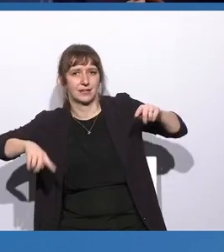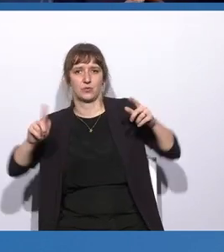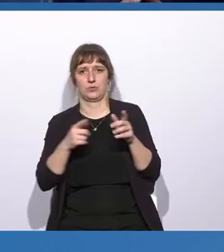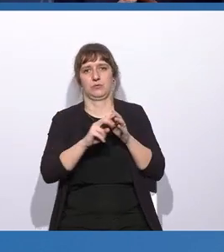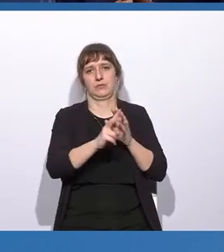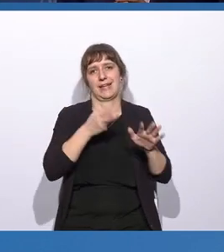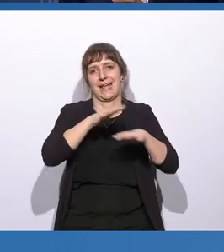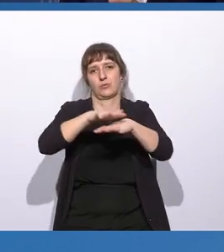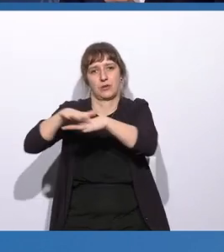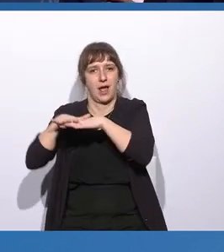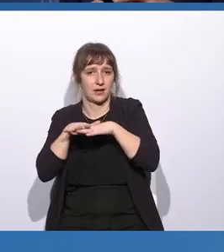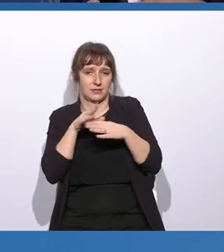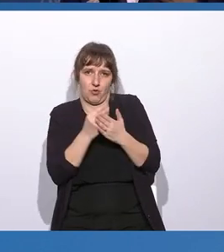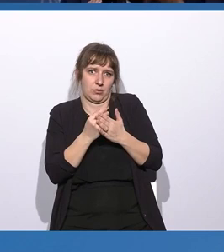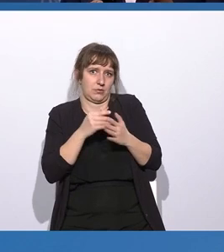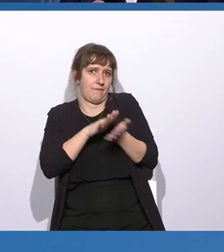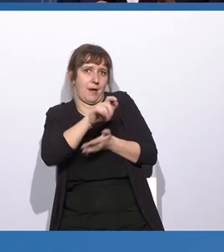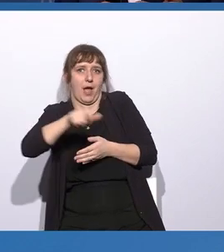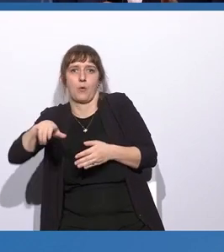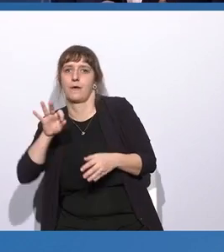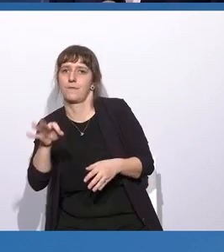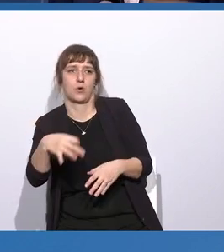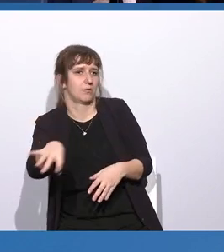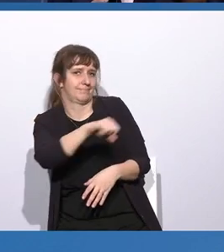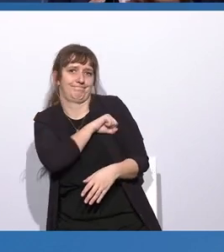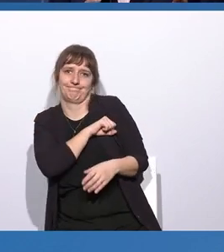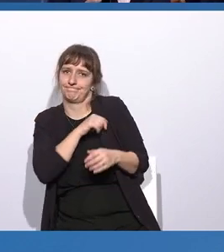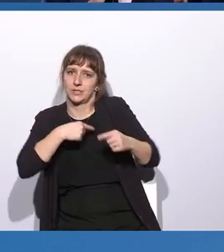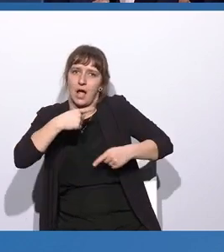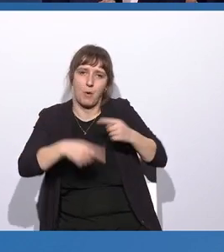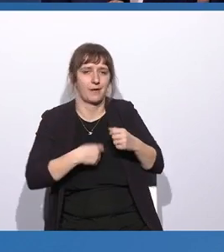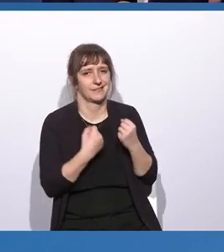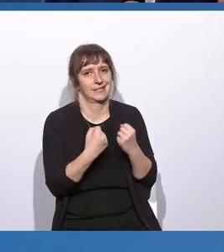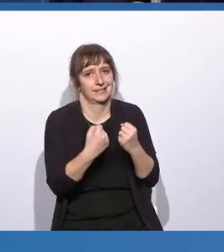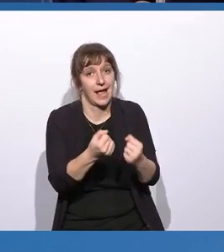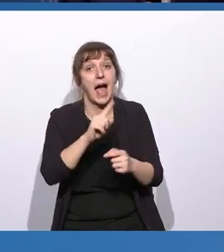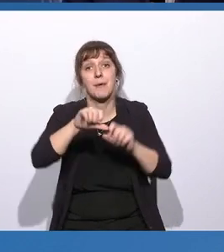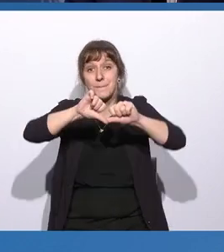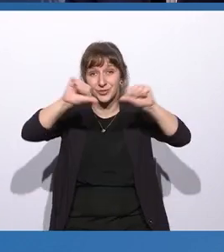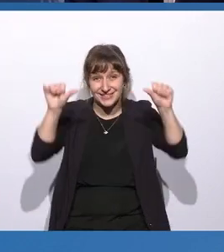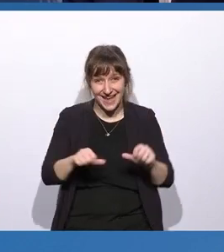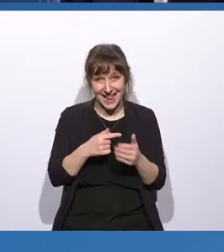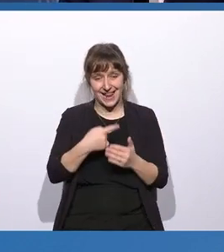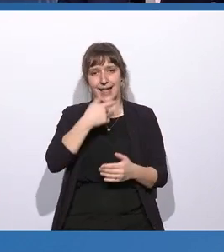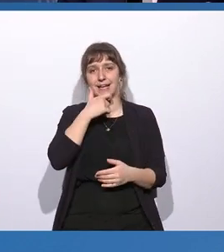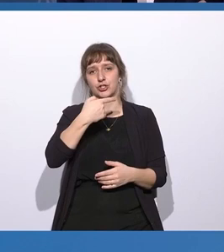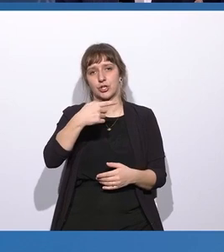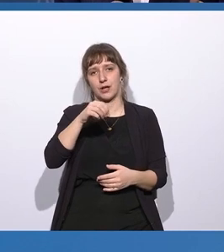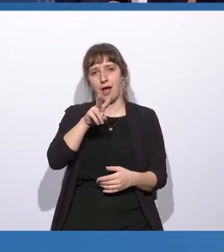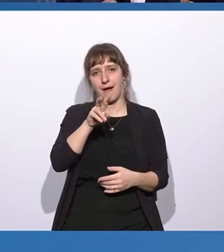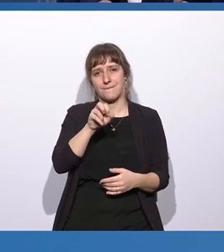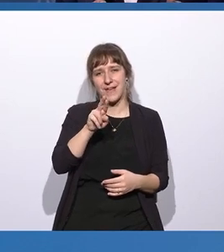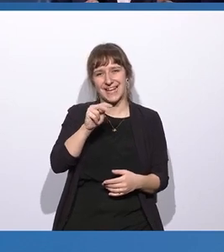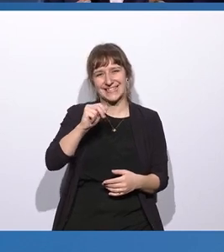Verfügbarkeit für Verbraucherinnen und Verbraucher oder sichert sie dauerhaft ab. Was aber neu ist bei diesem Governance-Modell und das ist der Punkt auch meiner These ist, dass